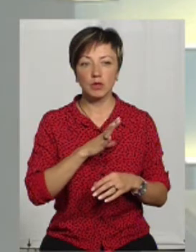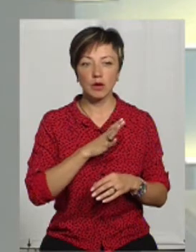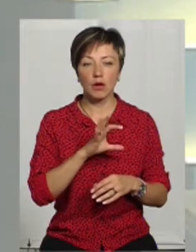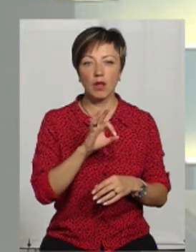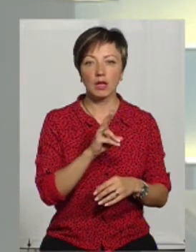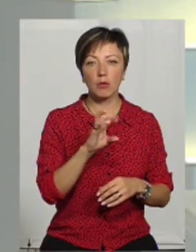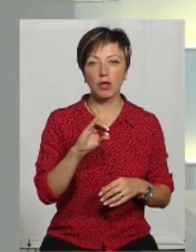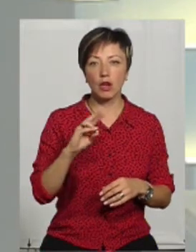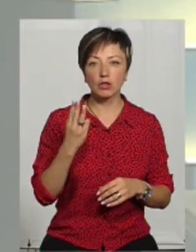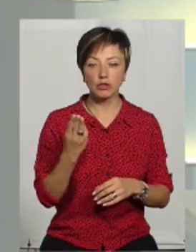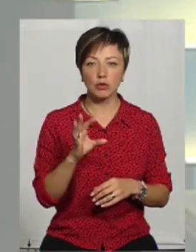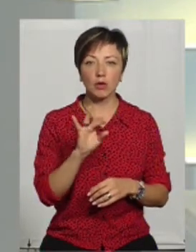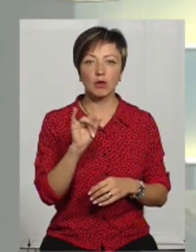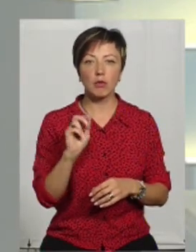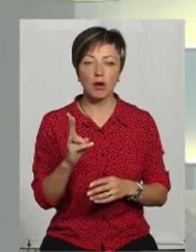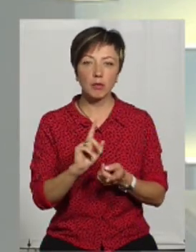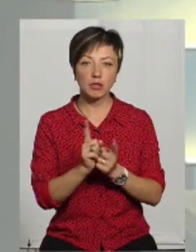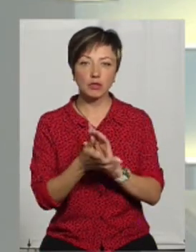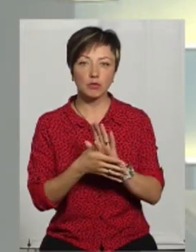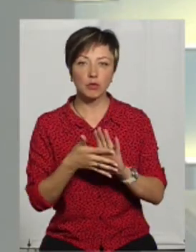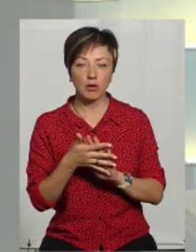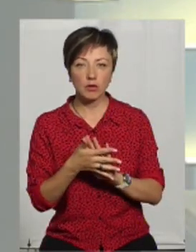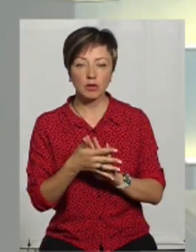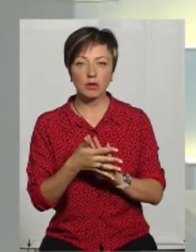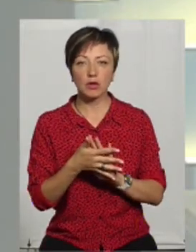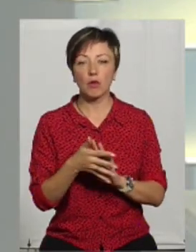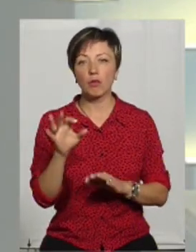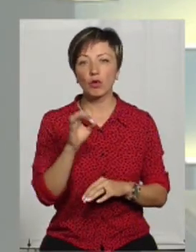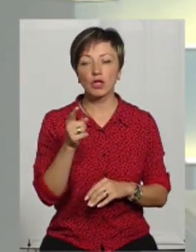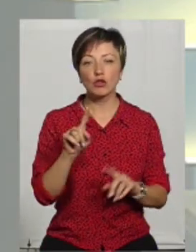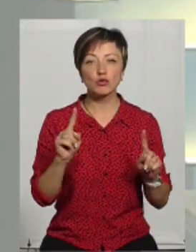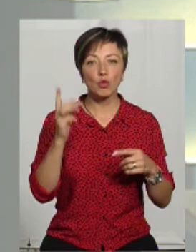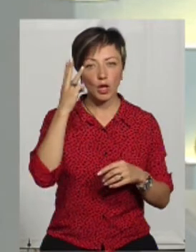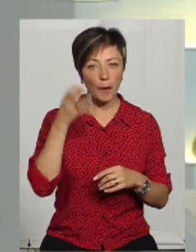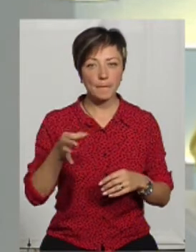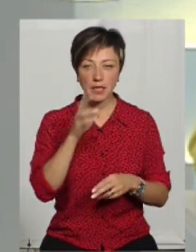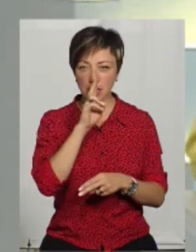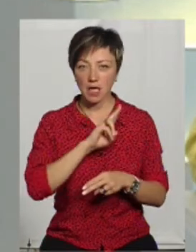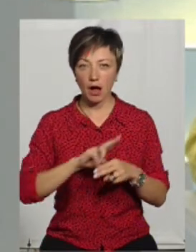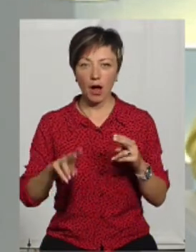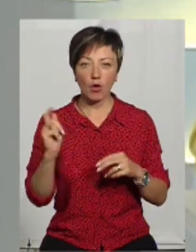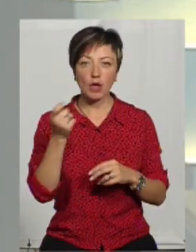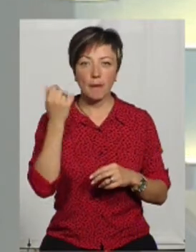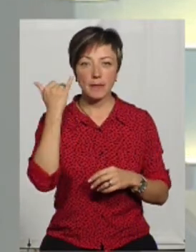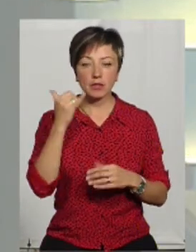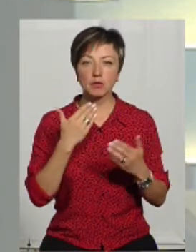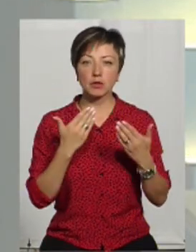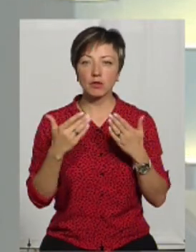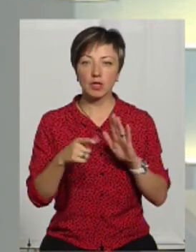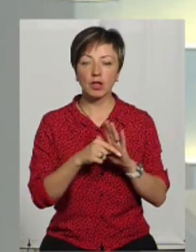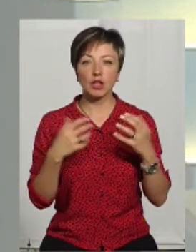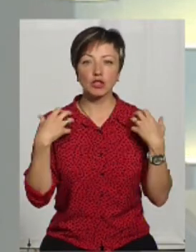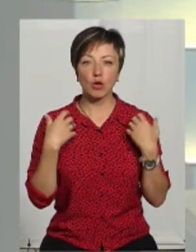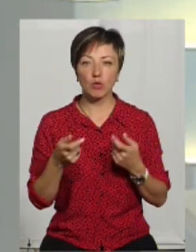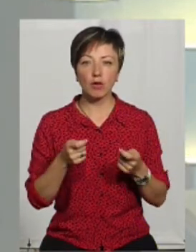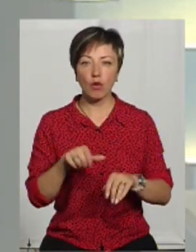Олена Кеміняш і Ольга Рибак, перекладала на жестову мову про те, чому на Хмельниччині зникають пасовища. спілкувалися із